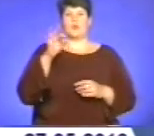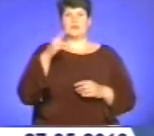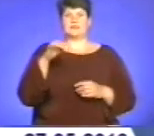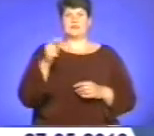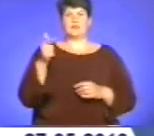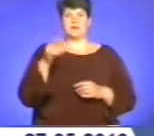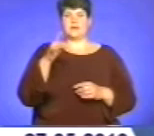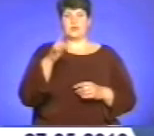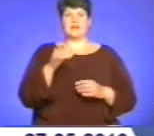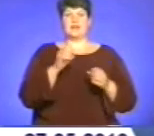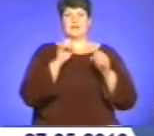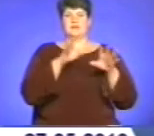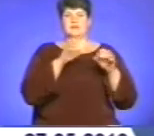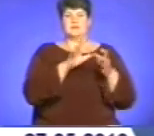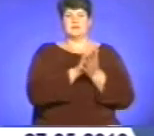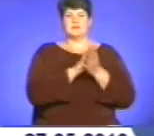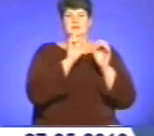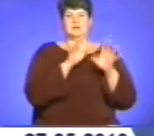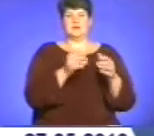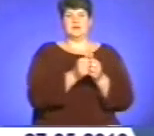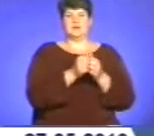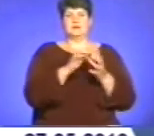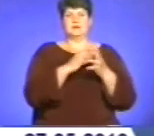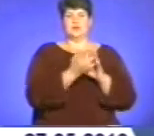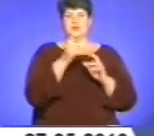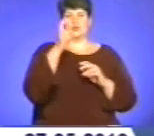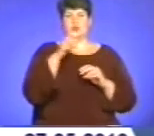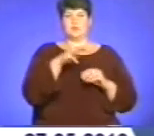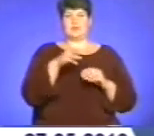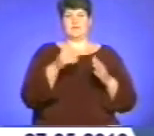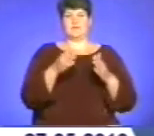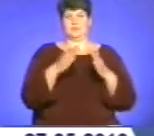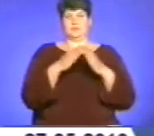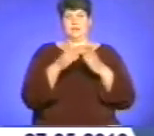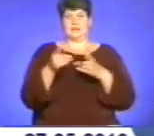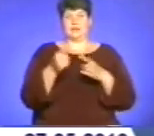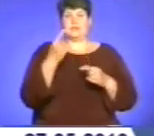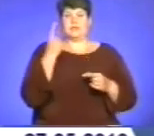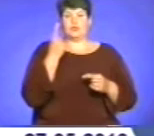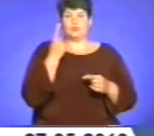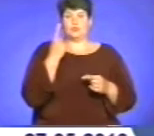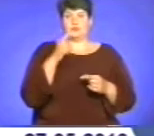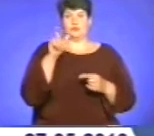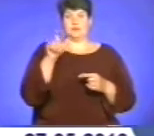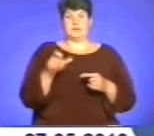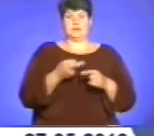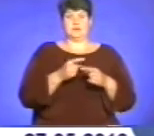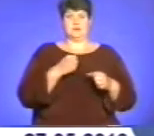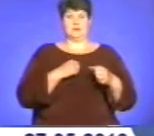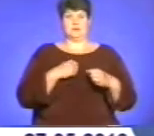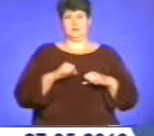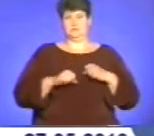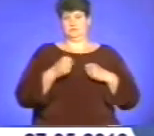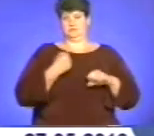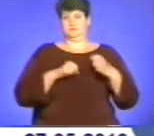відходи викидають у центрі населеного пункту за 100 метрів від будинків. І лише одного члена громади ця проблема хвилює.